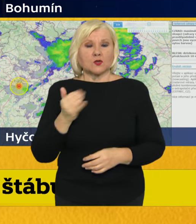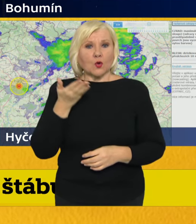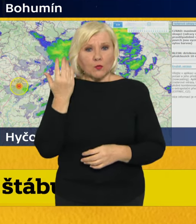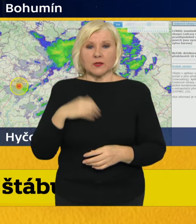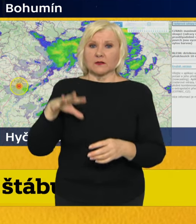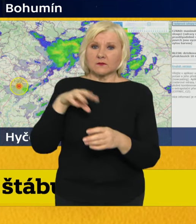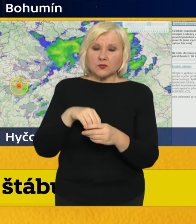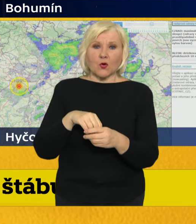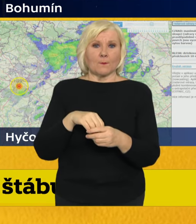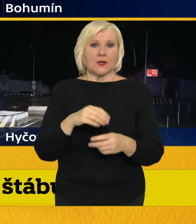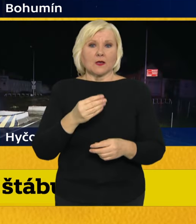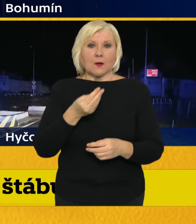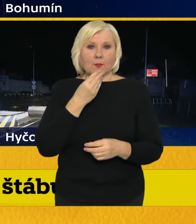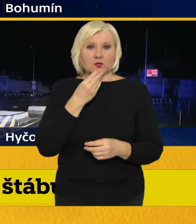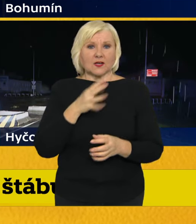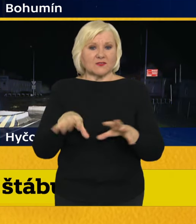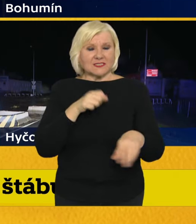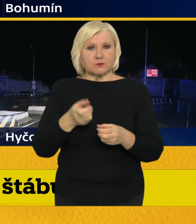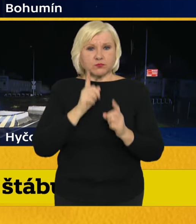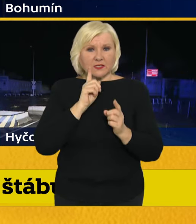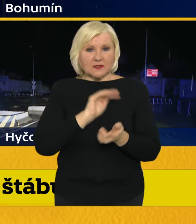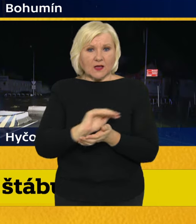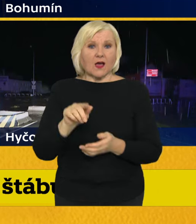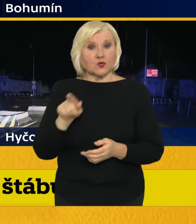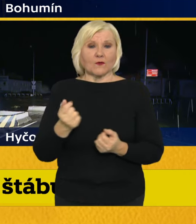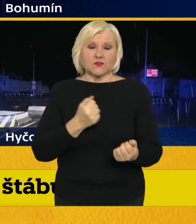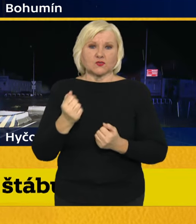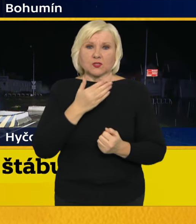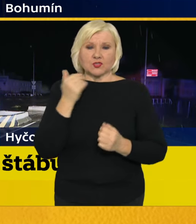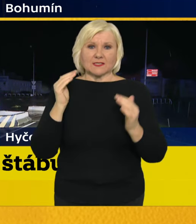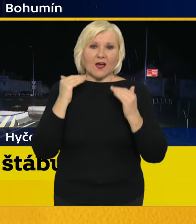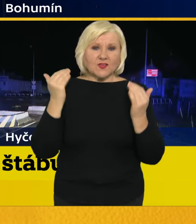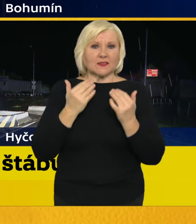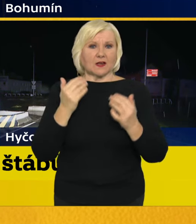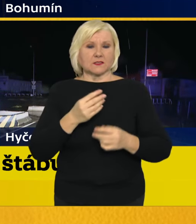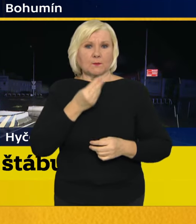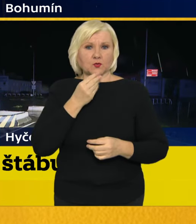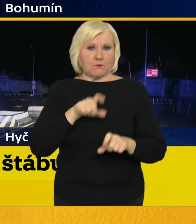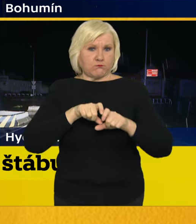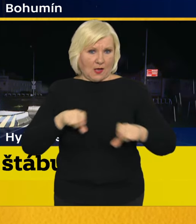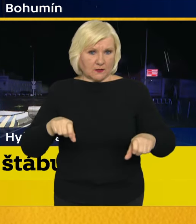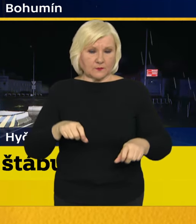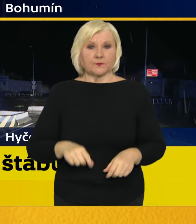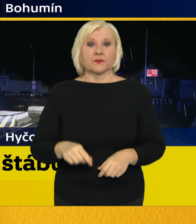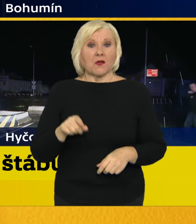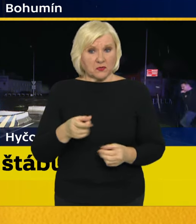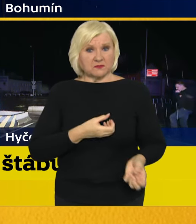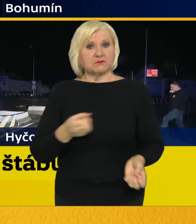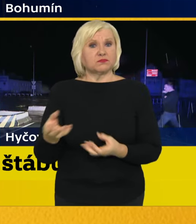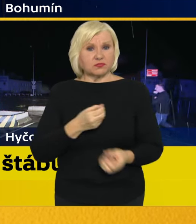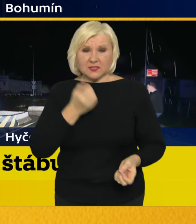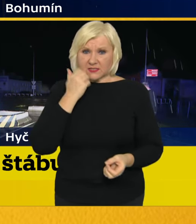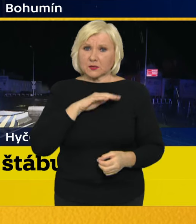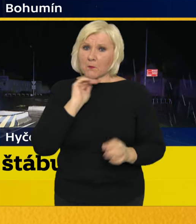potravinové sbírky, kterou organizuje Česká federace potravinových bank. Ty oběmy jsou veliké, jak od fyzických